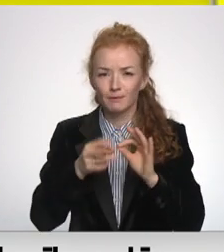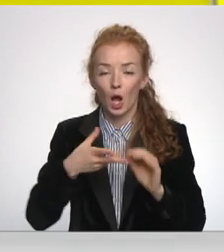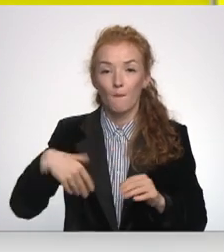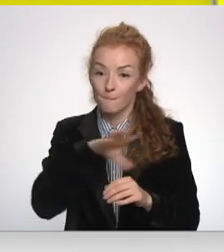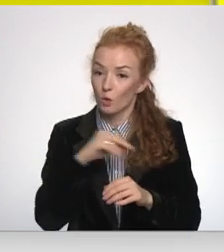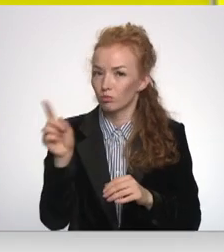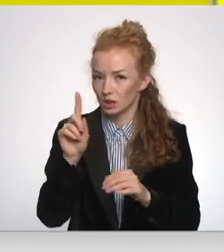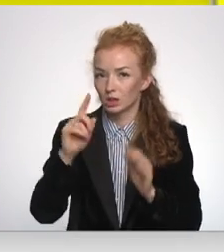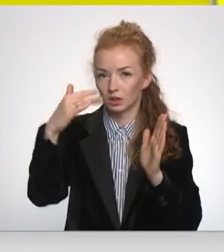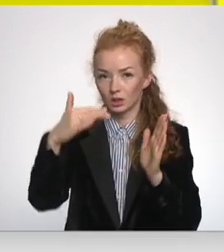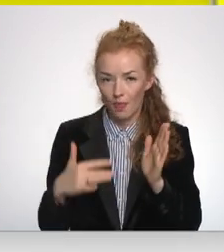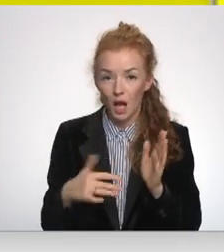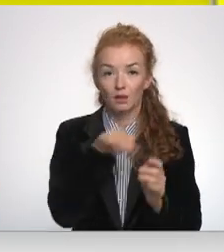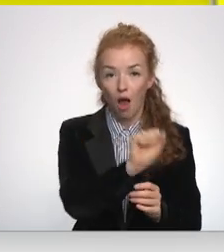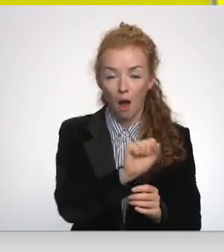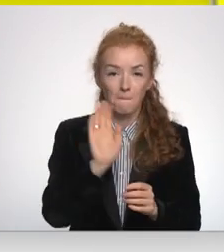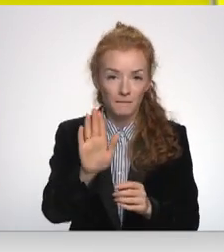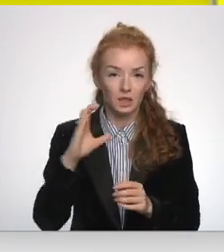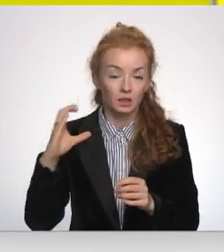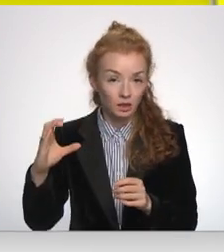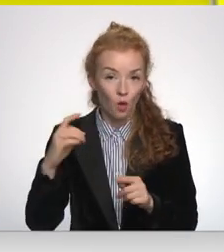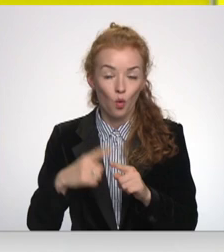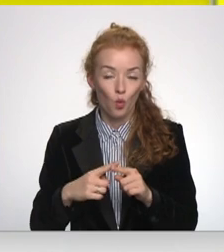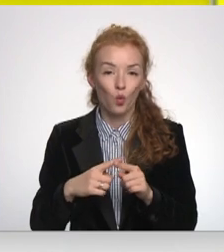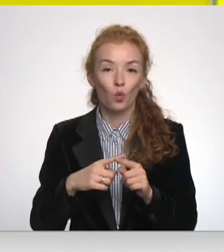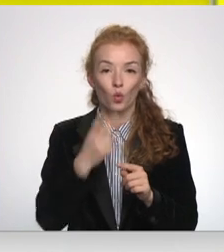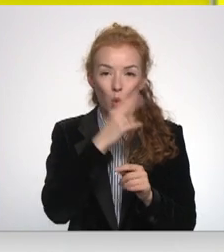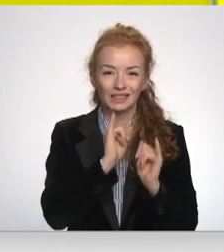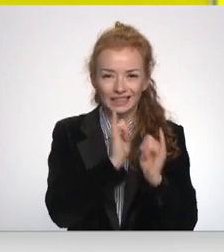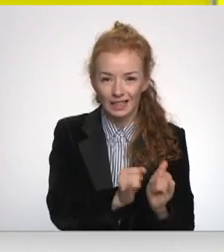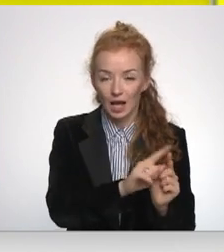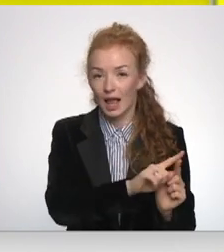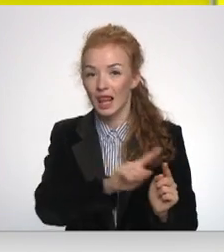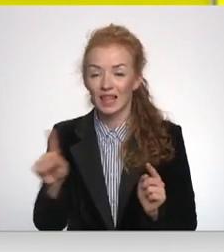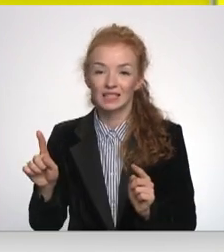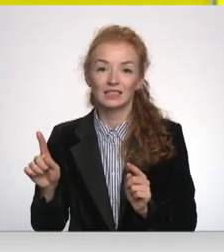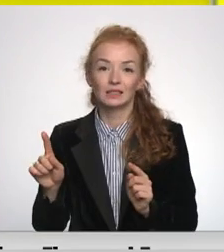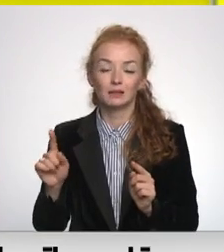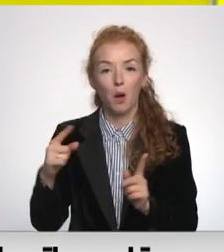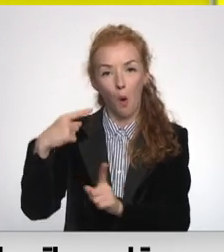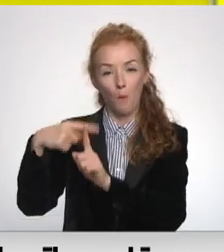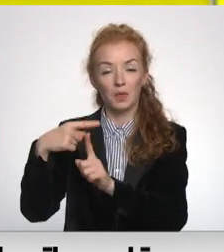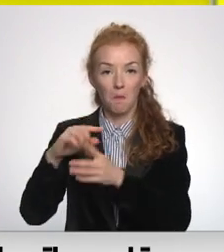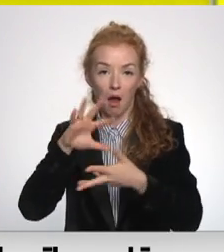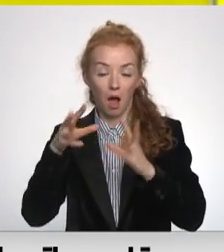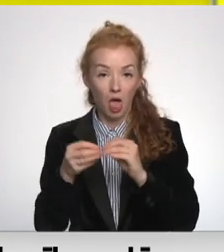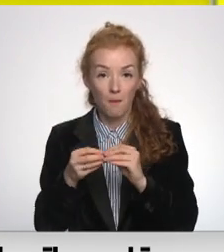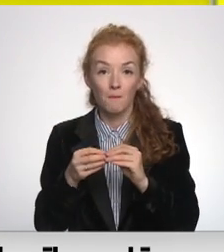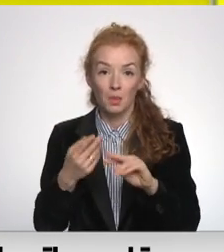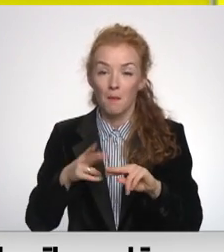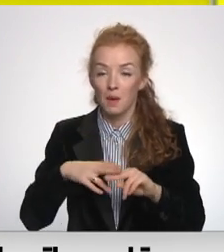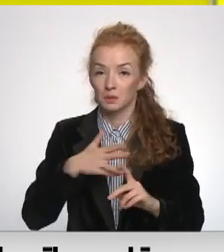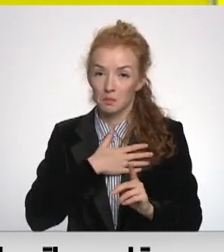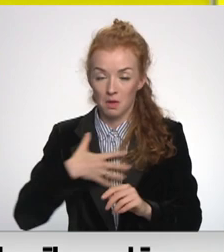scenārijs ABC no sliktākā līdz optimālajiem. Tieši tāpēc